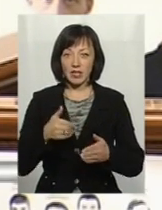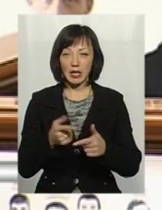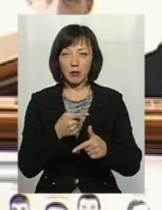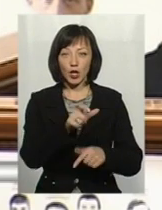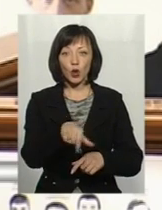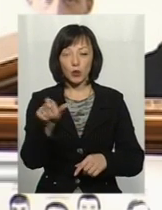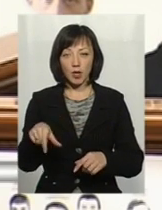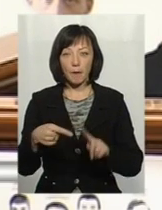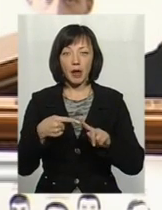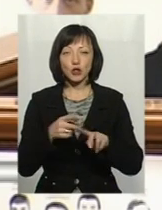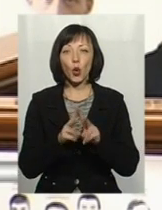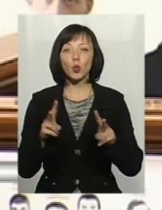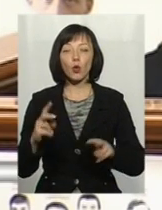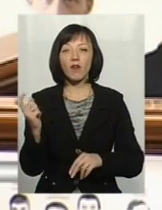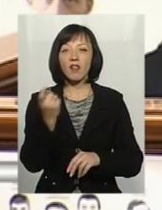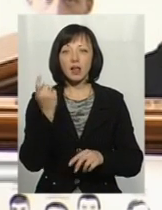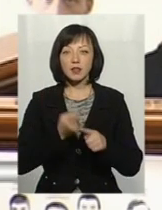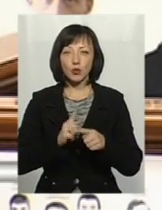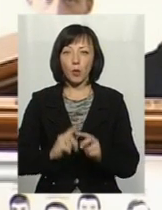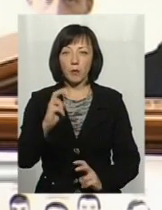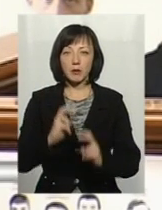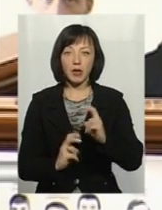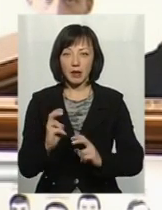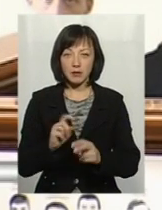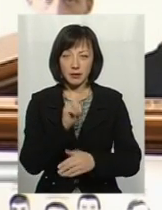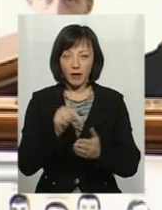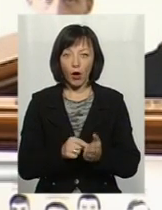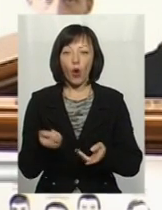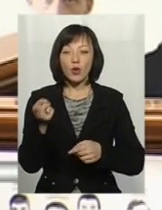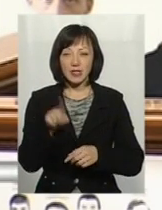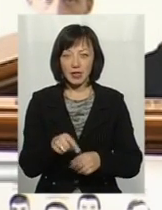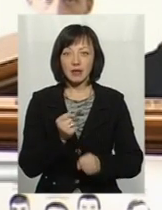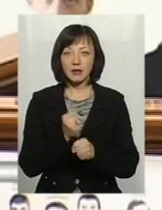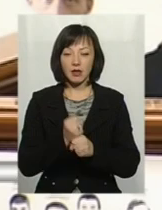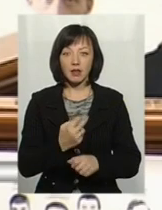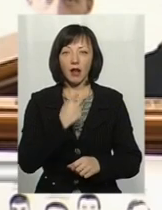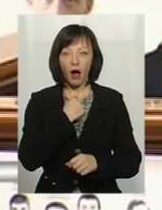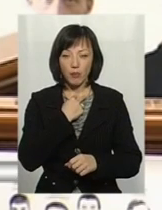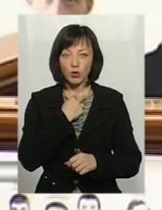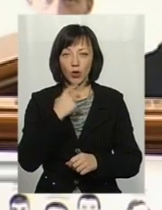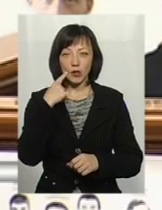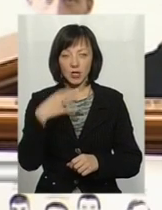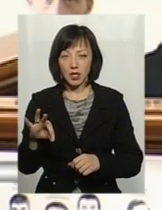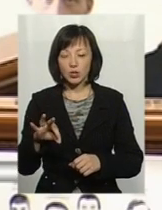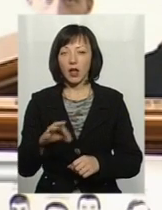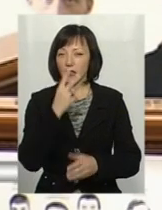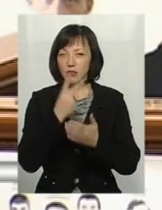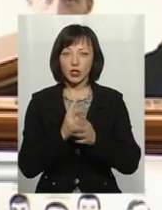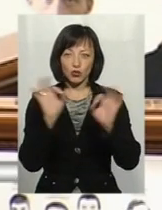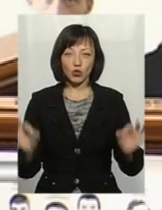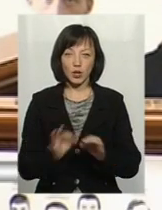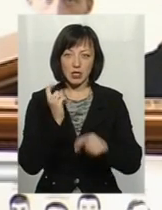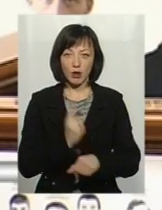Перше. Хто є власником цього підприємства? Оскільки вони діють нахабно і цинічно, не зважаючи на жодні